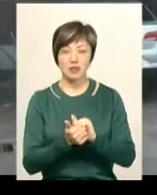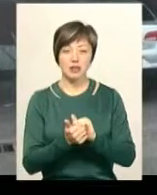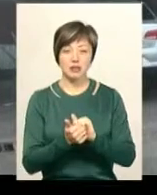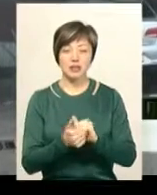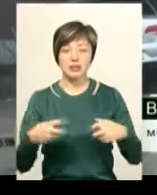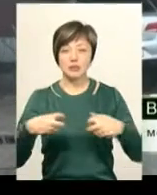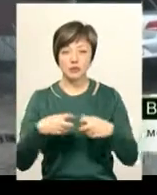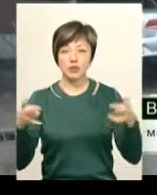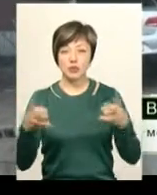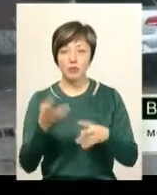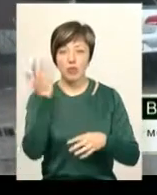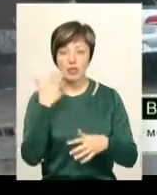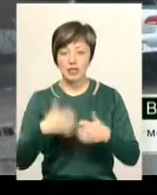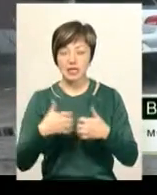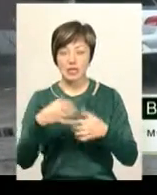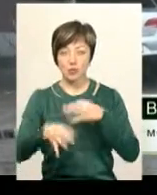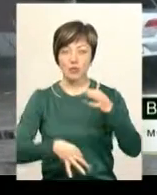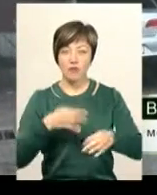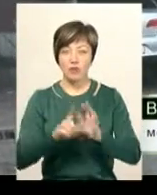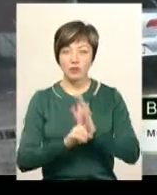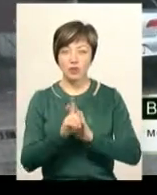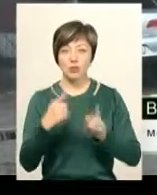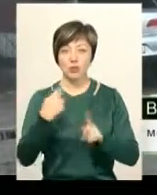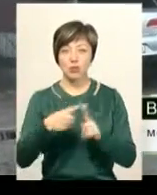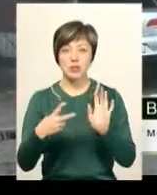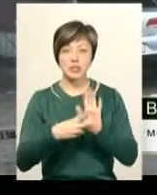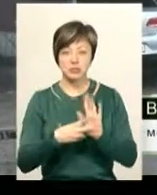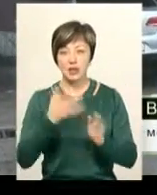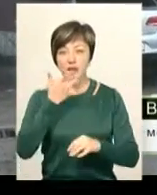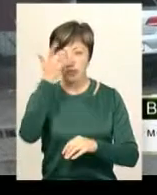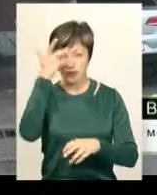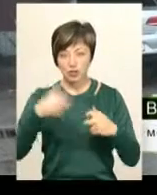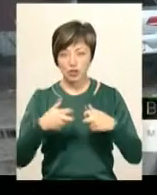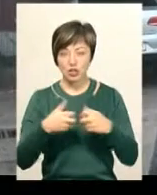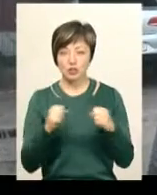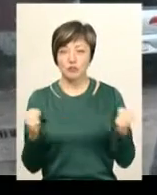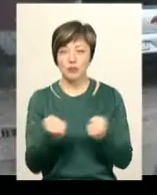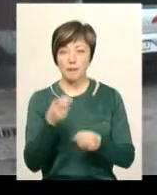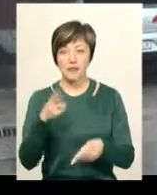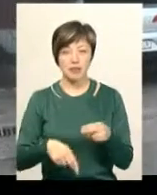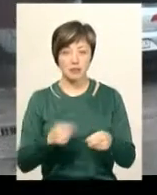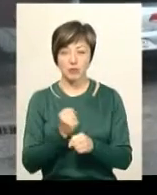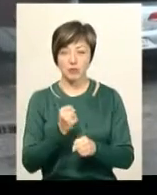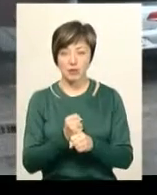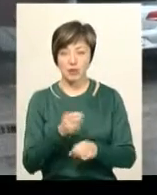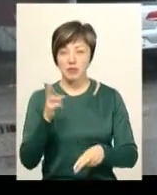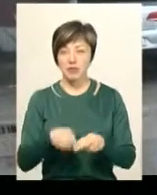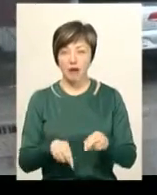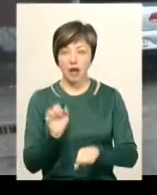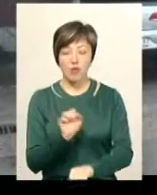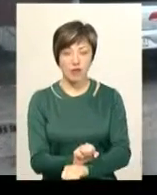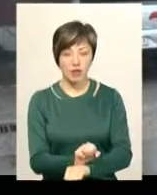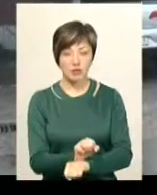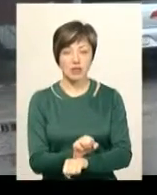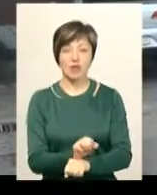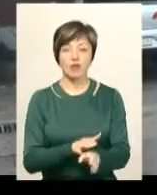Змінювати шини потрібно, коли середня добова температура падає до плюс семи. Літня шина дубіє, вона перестає працювати, перестає гальмувати,